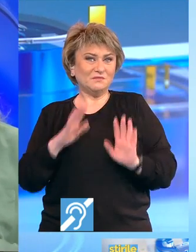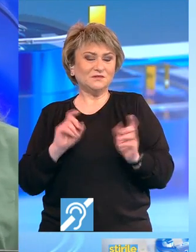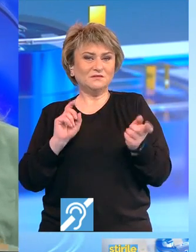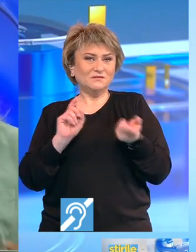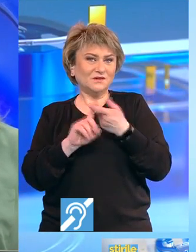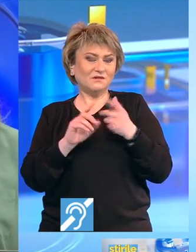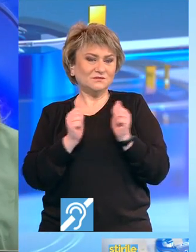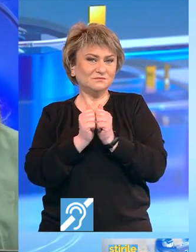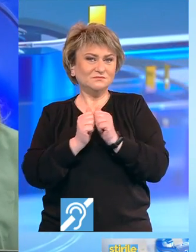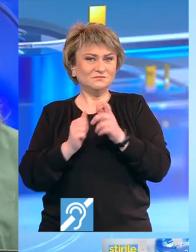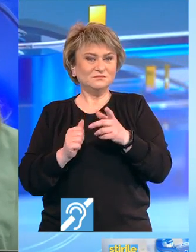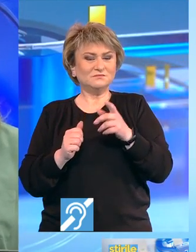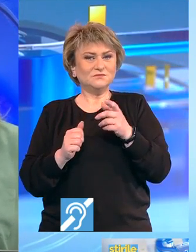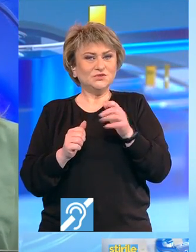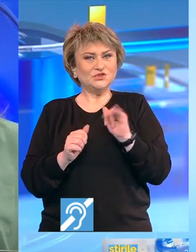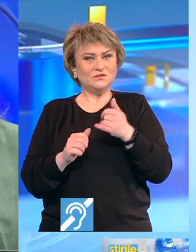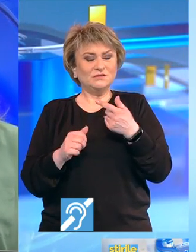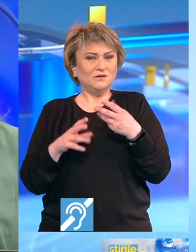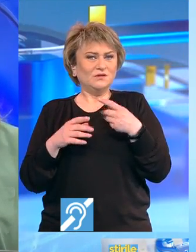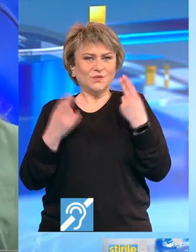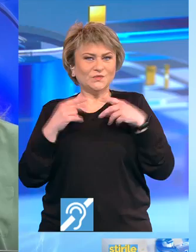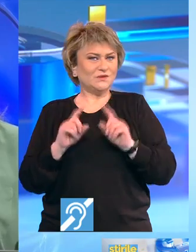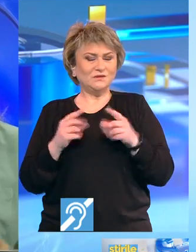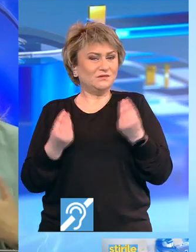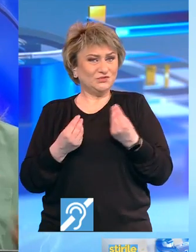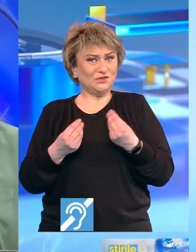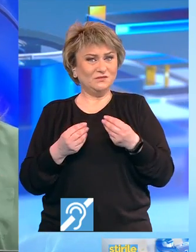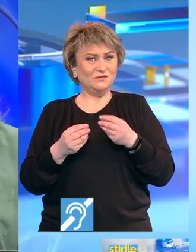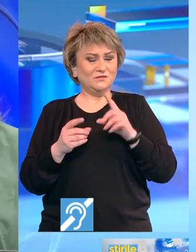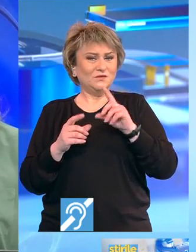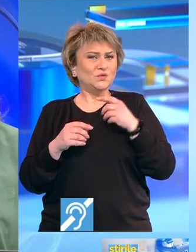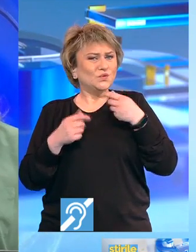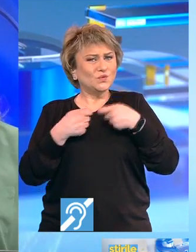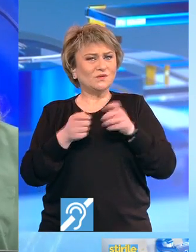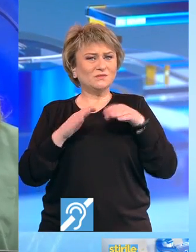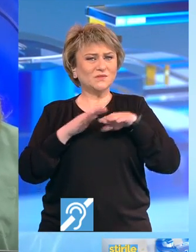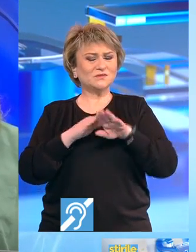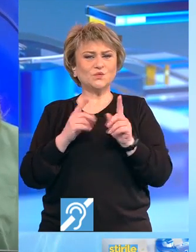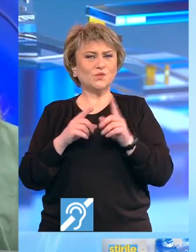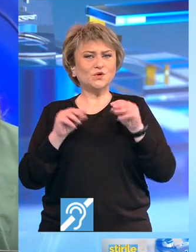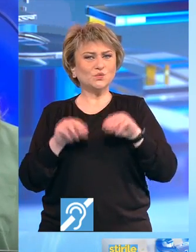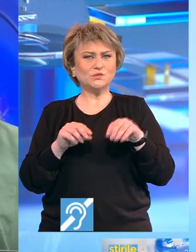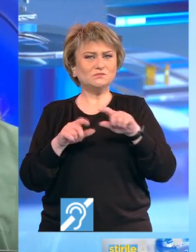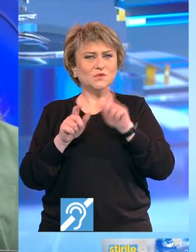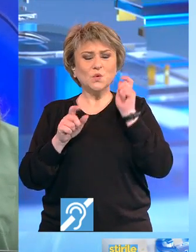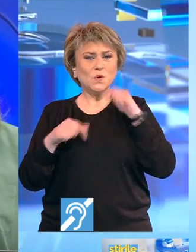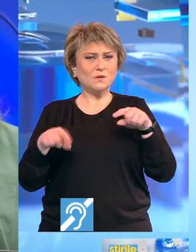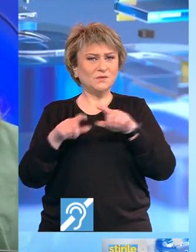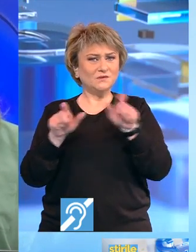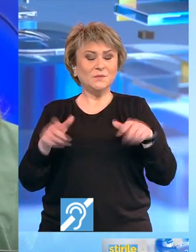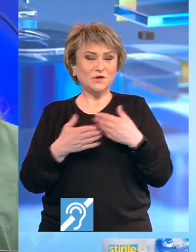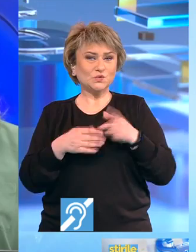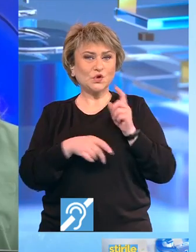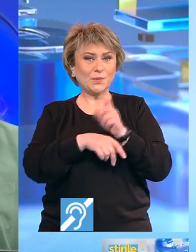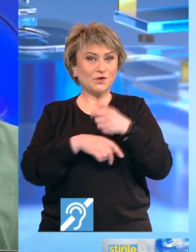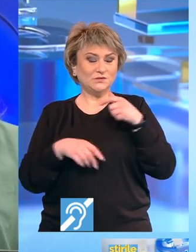care îl iubesc, copii sau parteneri de viață și nu înțeleg de ce poate mesajele lor nu ajung la ceilalți. Pentru scorpion,